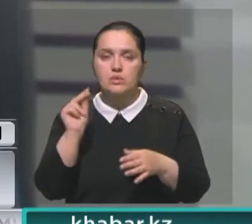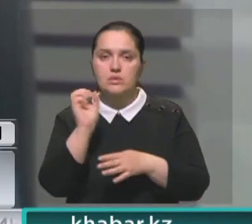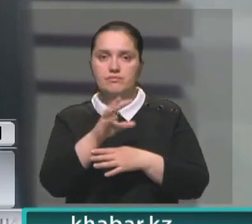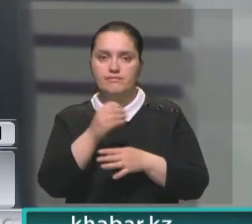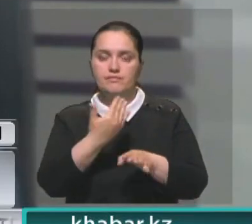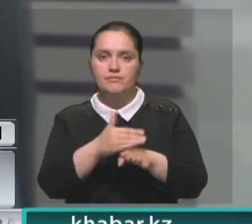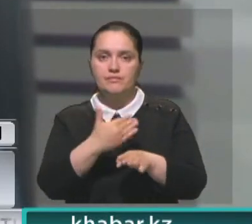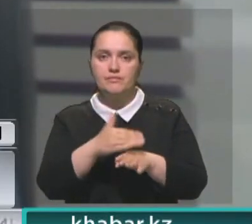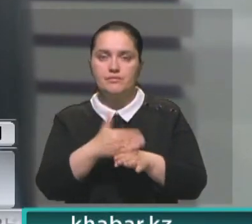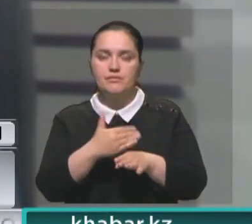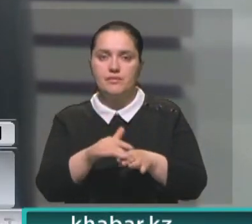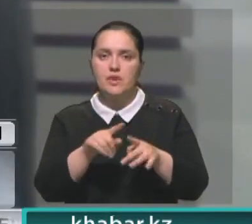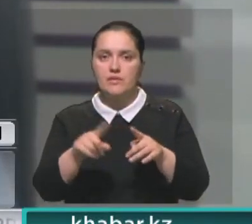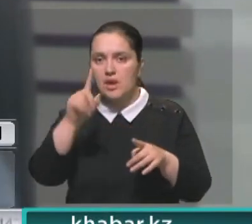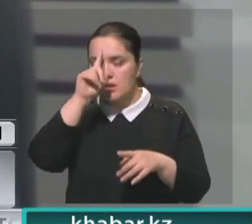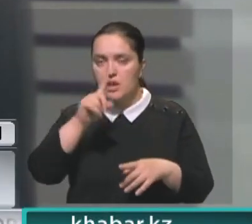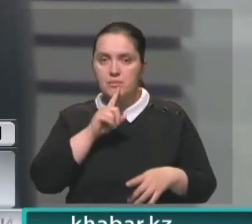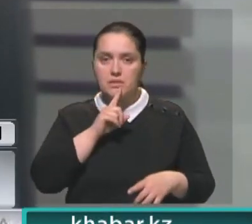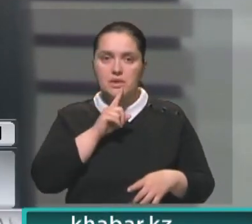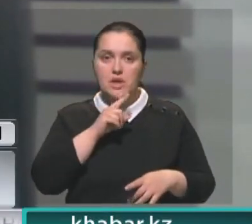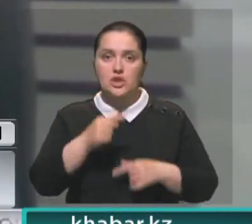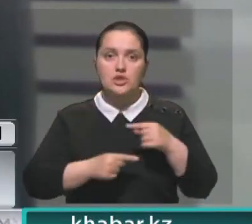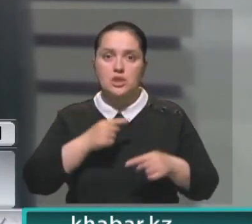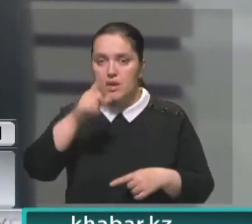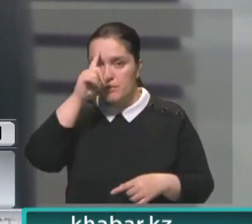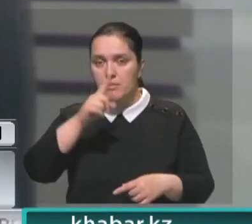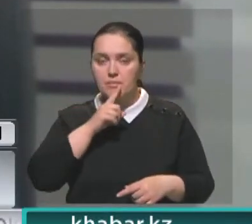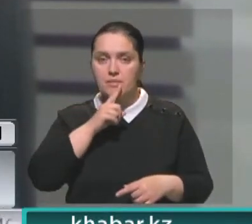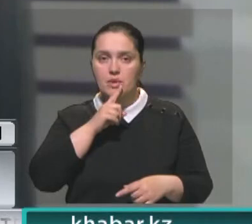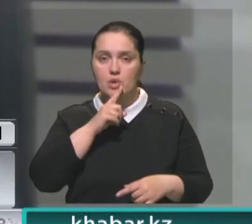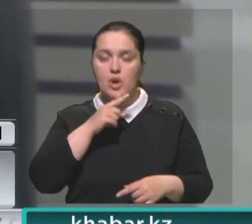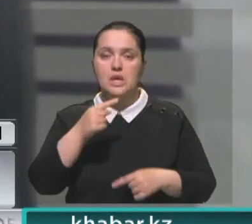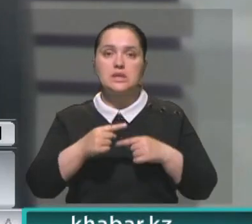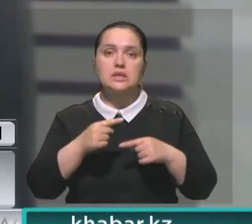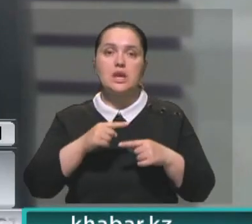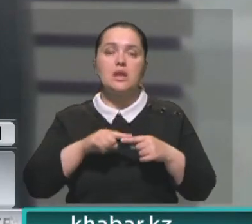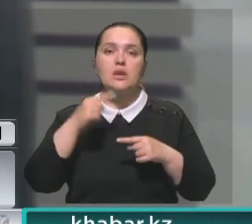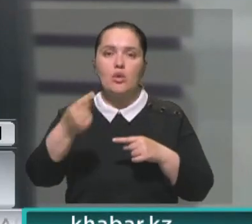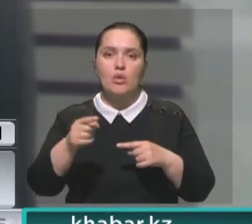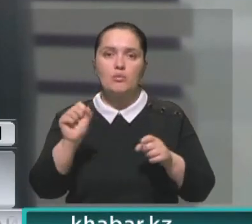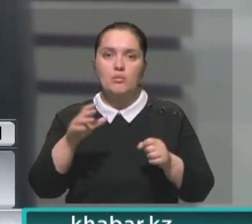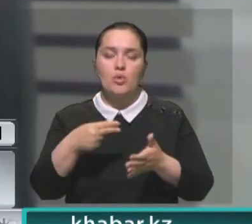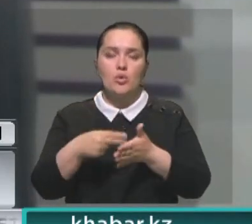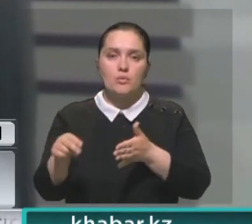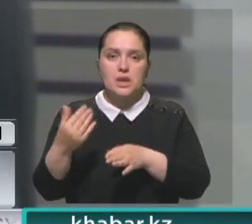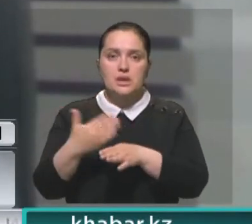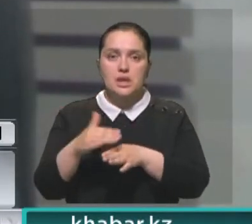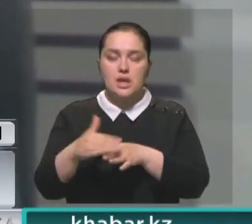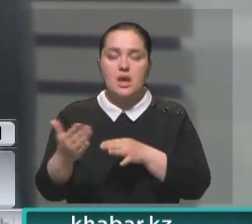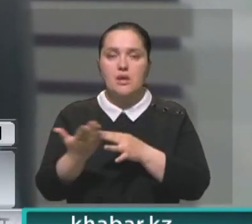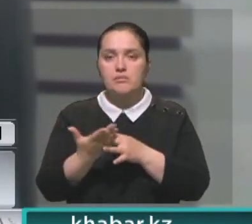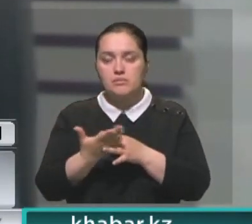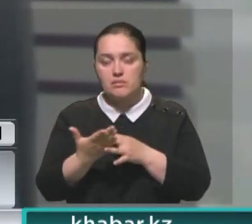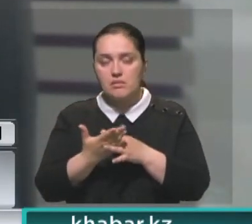свой кредит в течение одного месяца. То есть через месяц. Соответственно, уже в следующем месяце можно будет приобрести автомобиль. Если